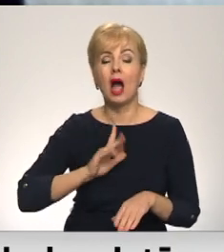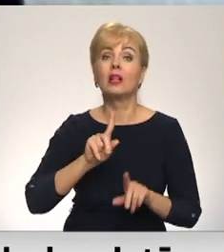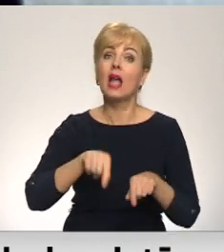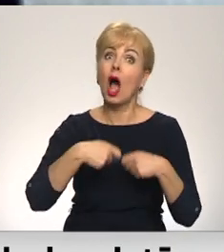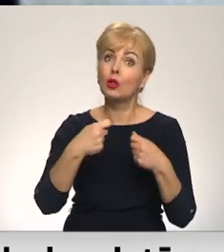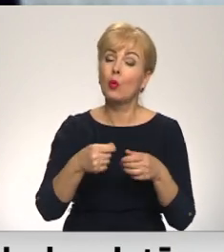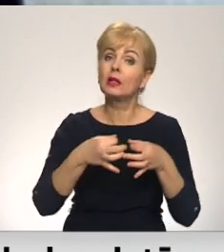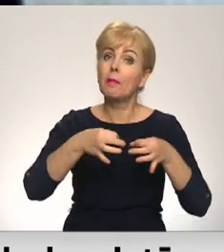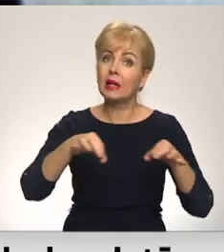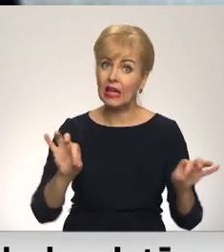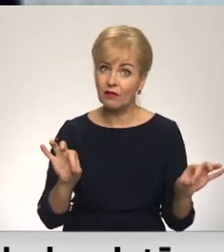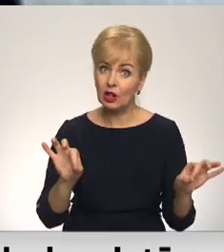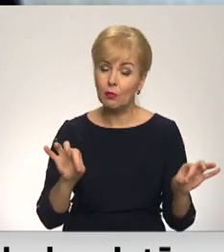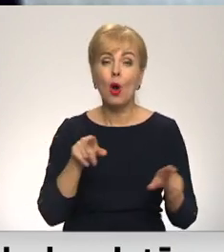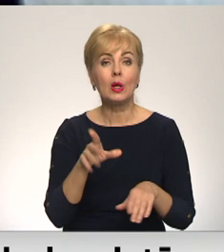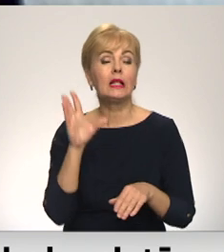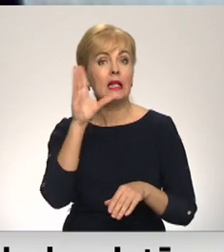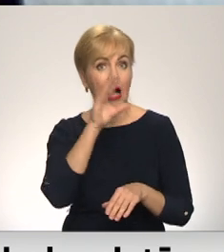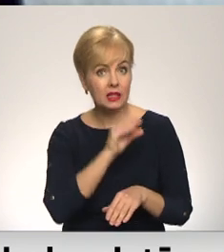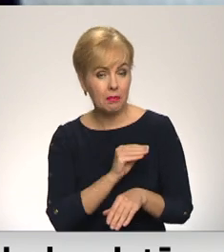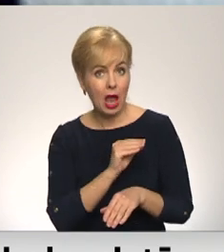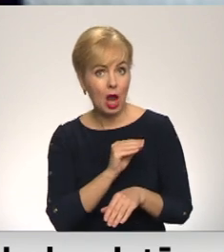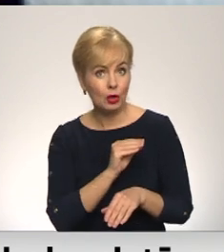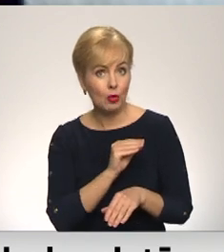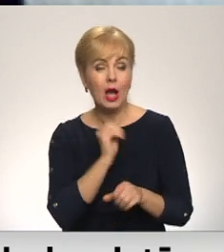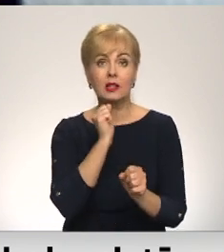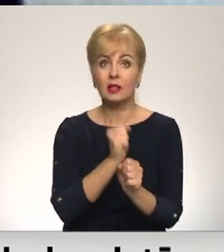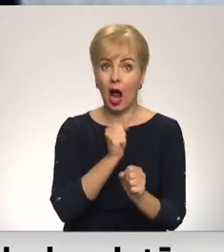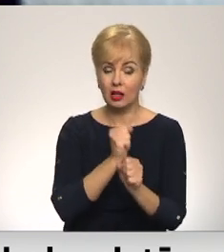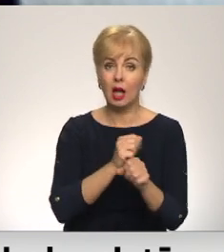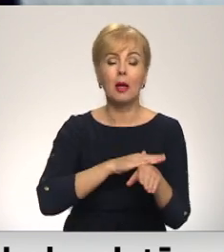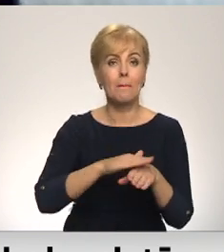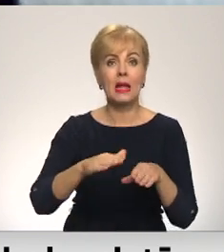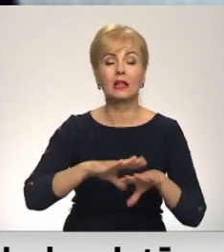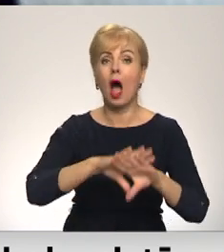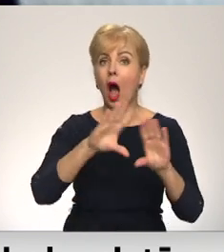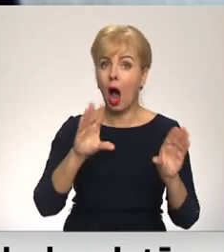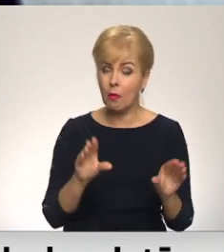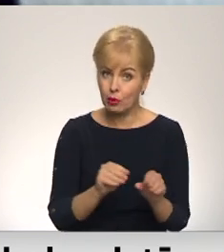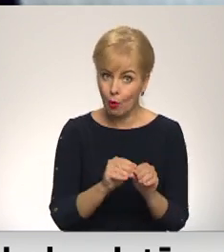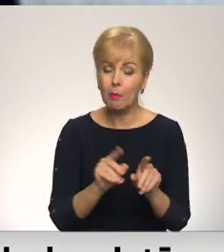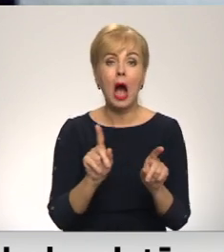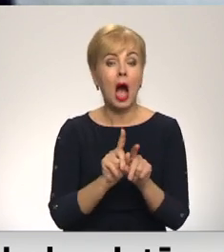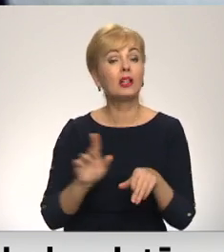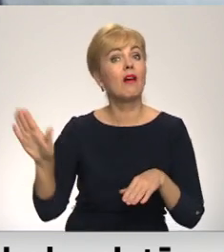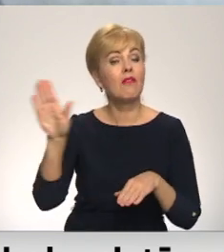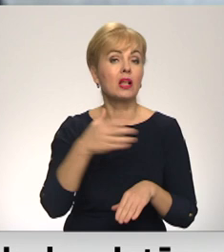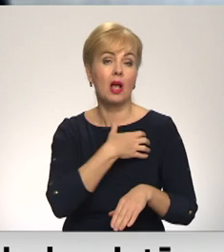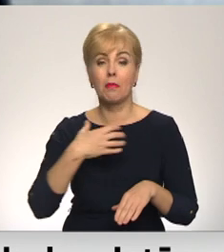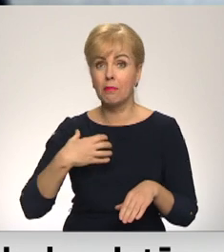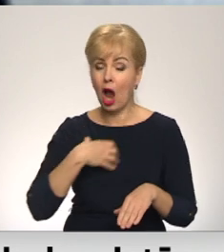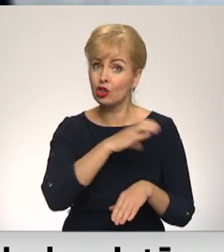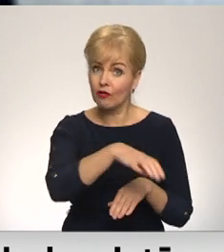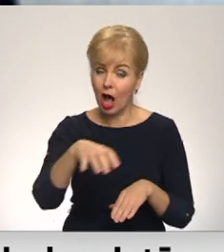brīvību un iespēju strādāt pilnā apjomā un arī valstī pašvaldībām un